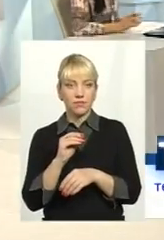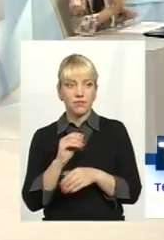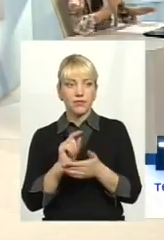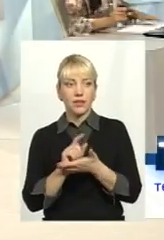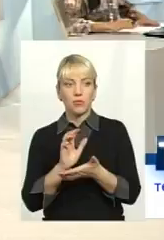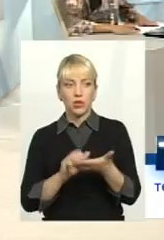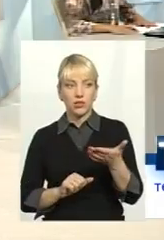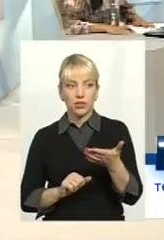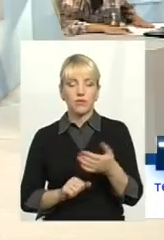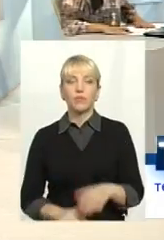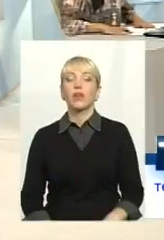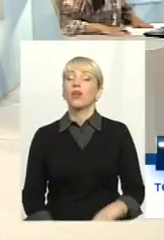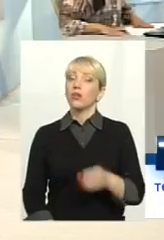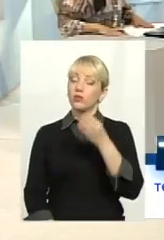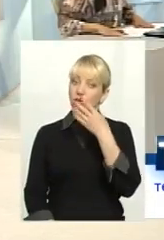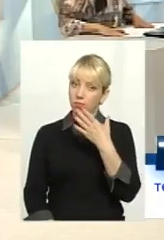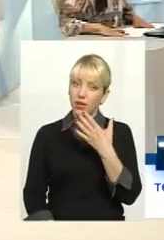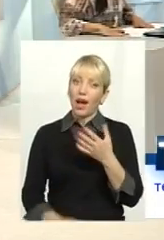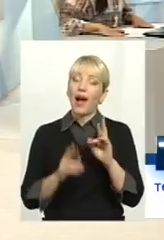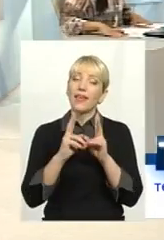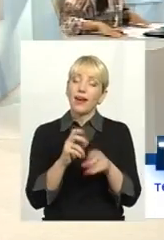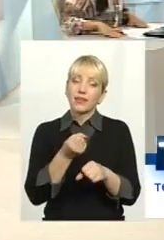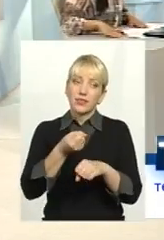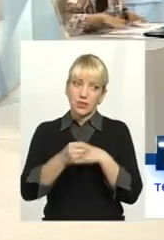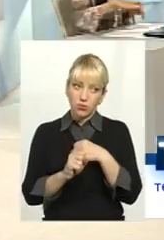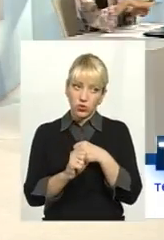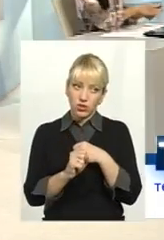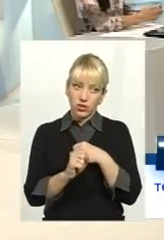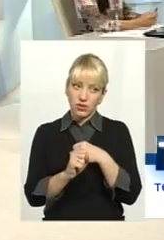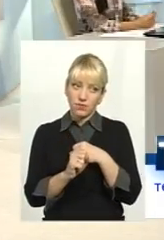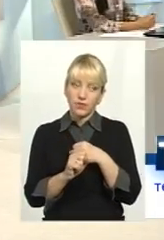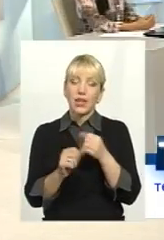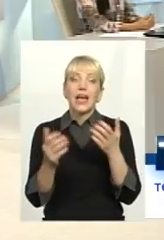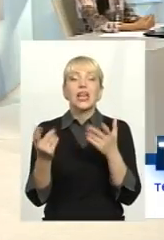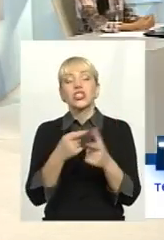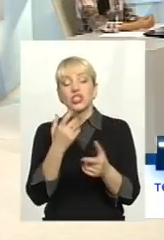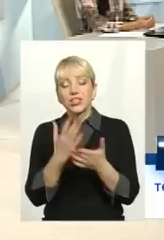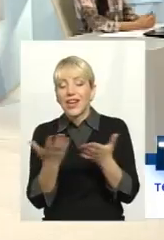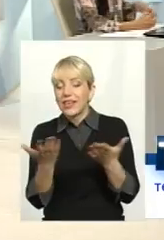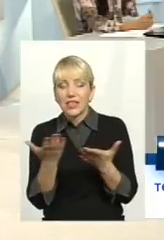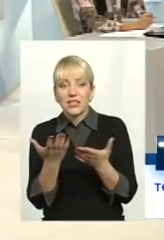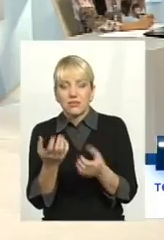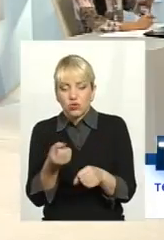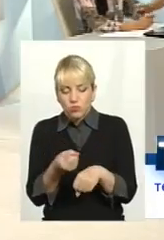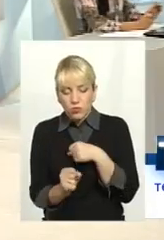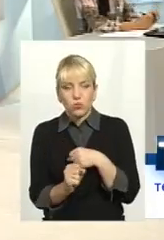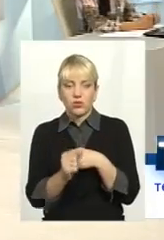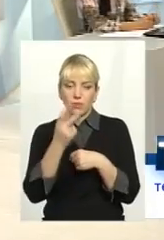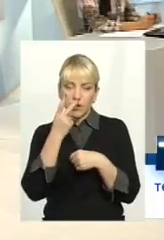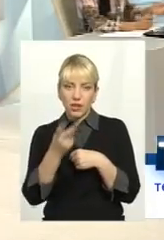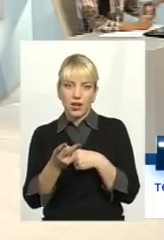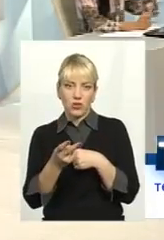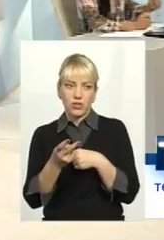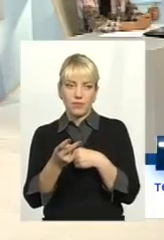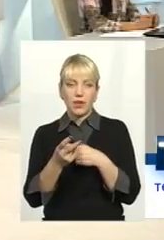В такому разі, як змусити, чи є механізм, який механізм ви пропонуєте для того, аби змусити переглянути,